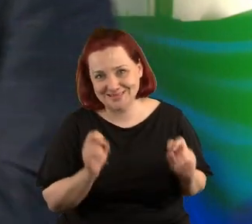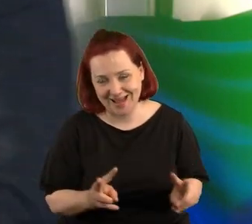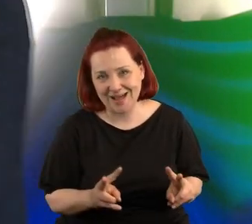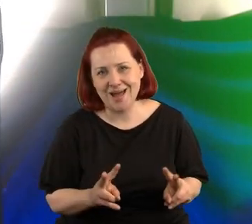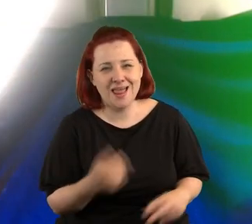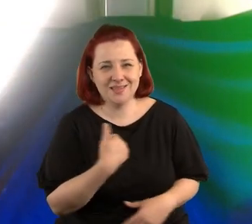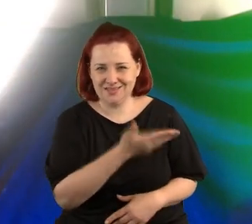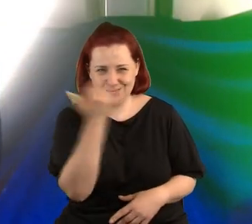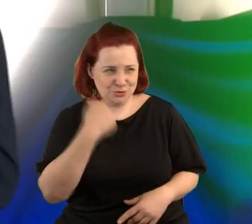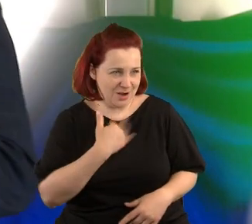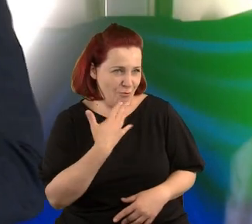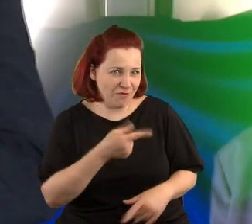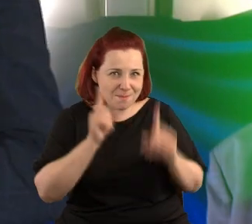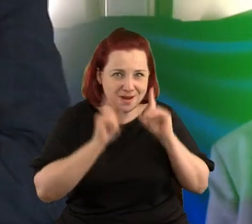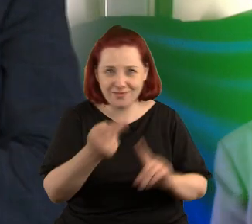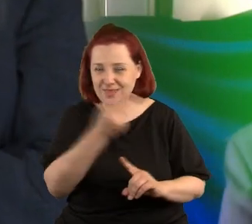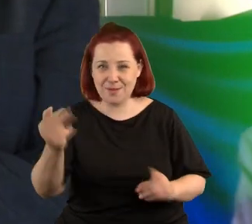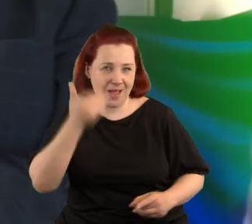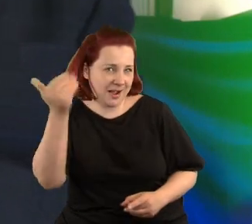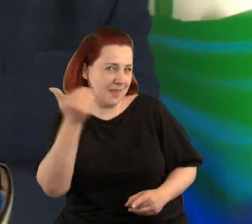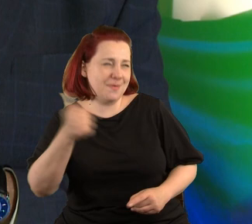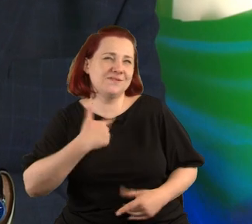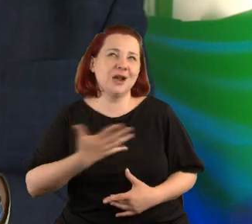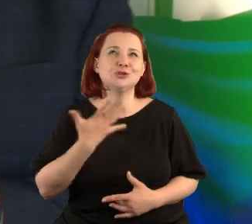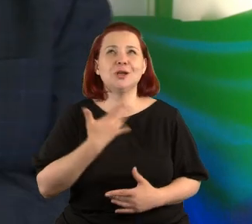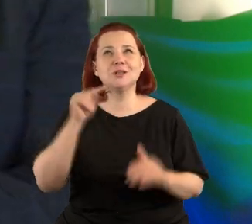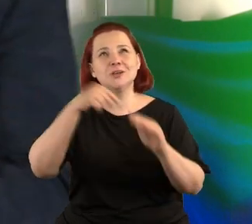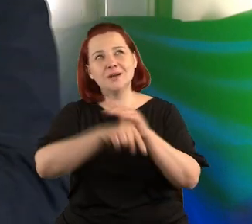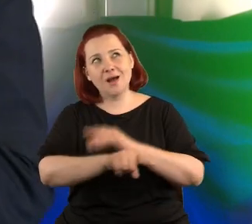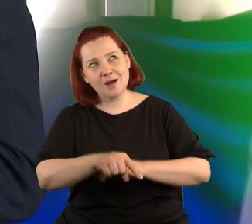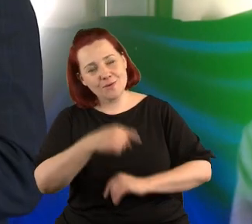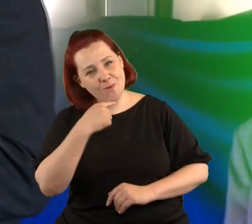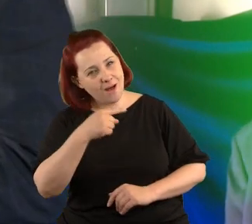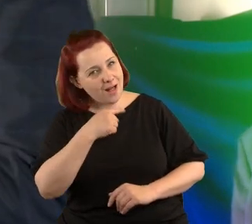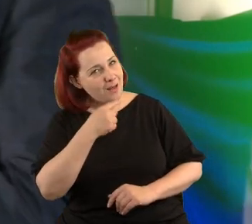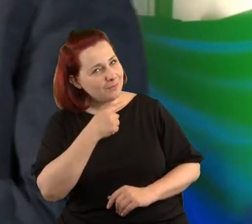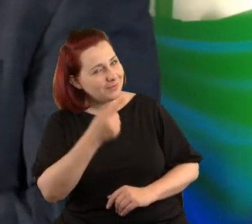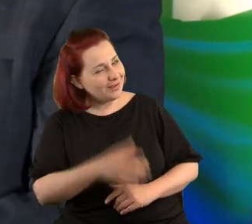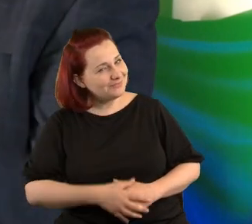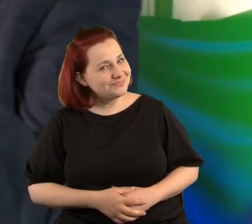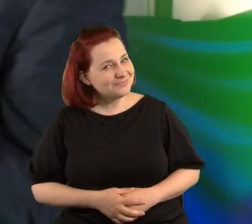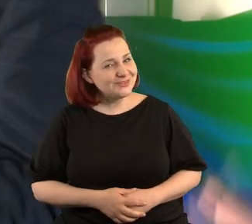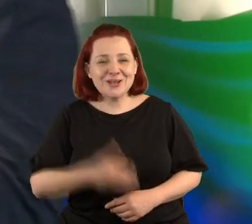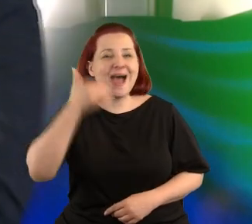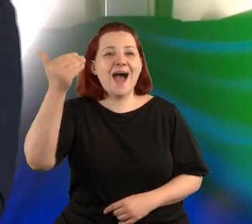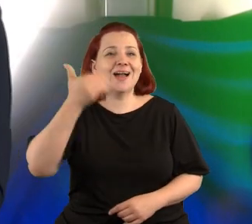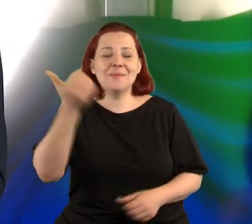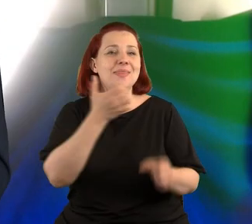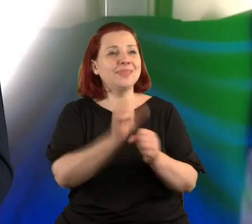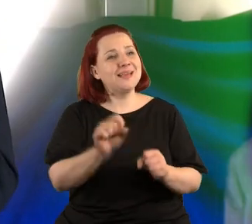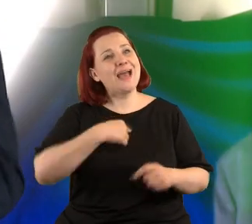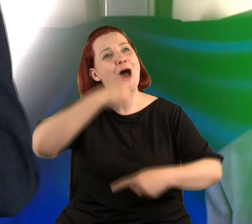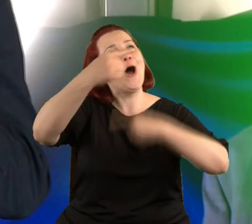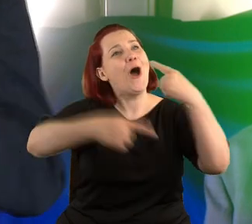Nie wiem, czy ja mówię prawdę o Akademii, mam wrażenie coraz głębiej, że kłamie, że Akademia nie jest taka, jaką